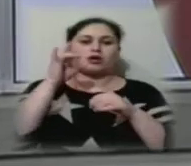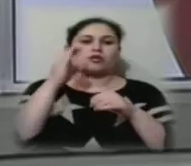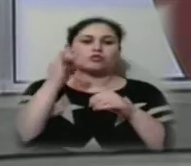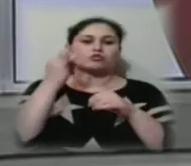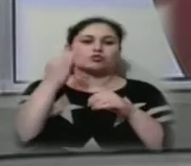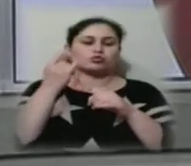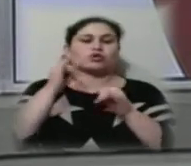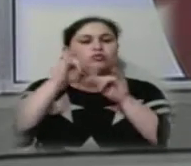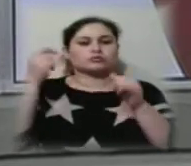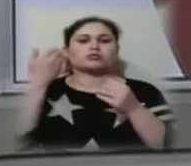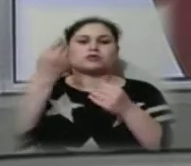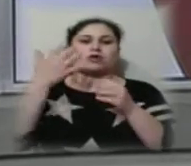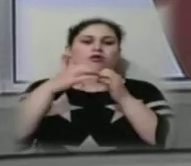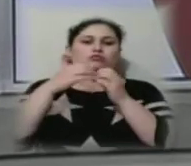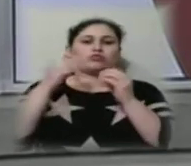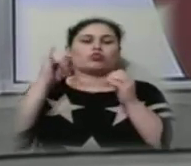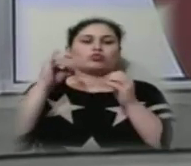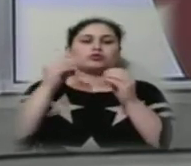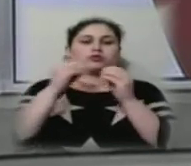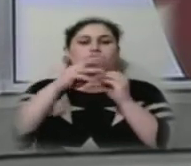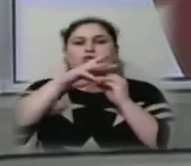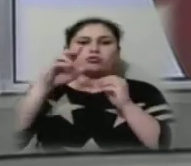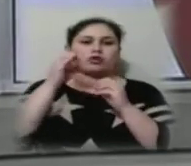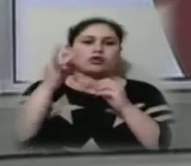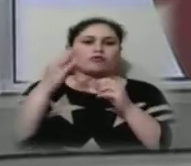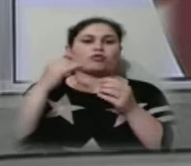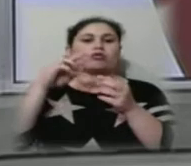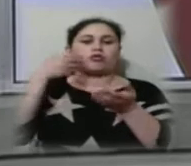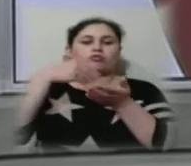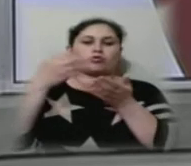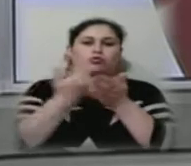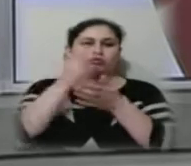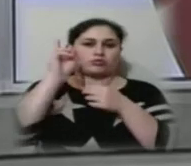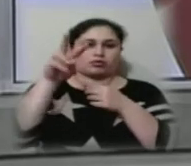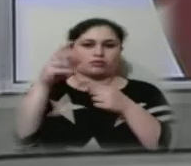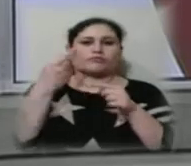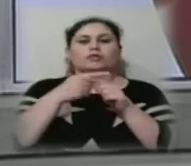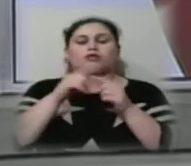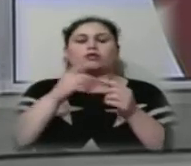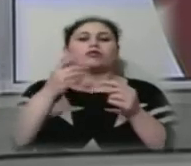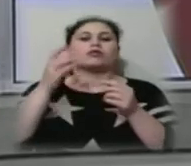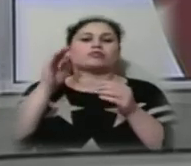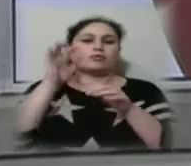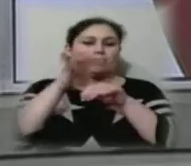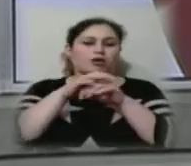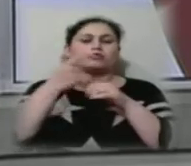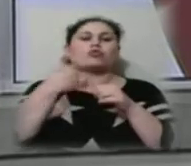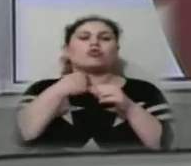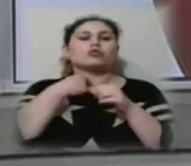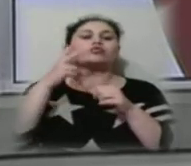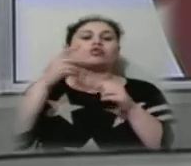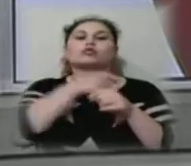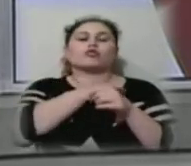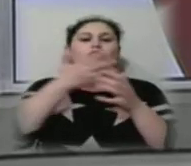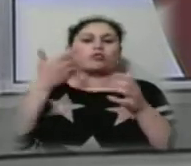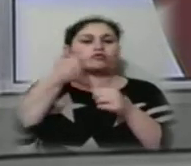Херсону кредит у 10 мільйонів євро на закупівлю нових тролейбусів. За погодження кредиту з банком проголосували депутати на вчорашній